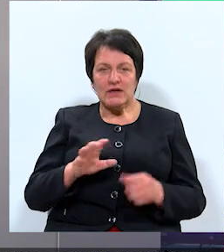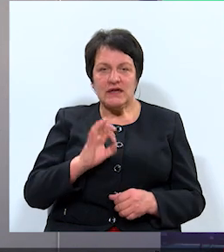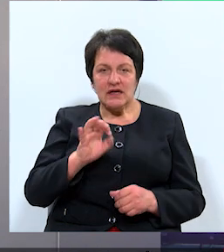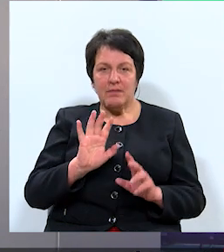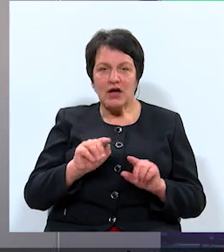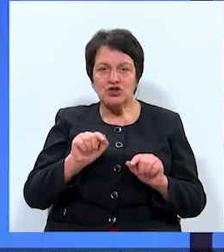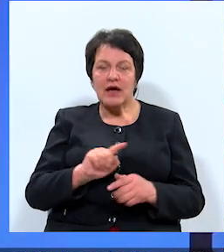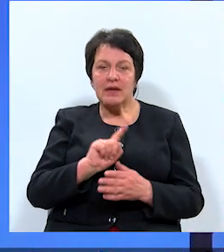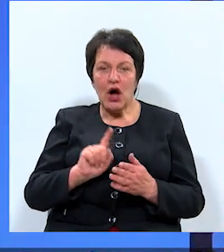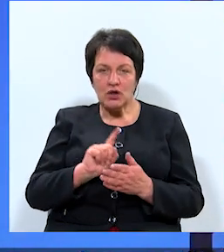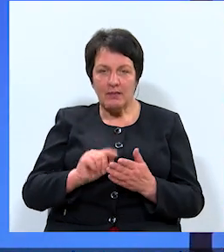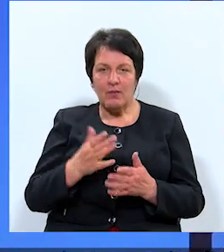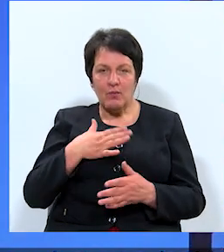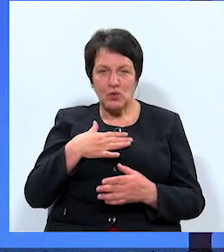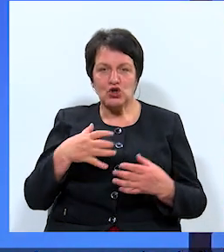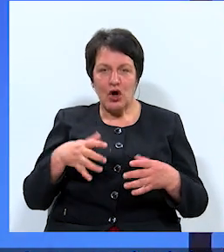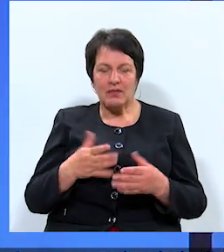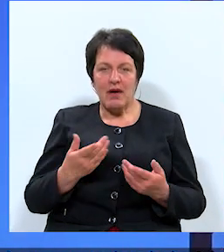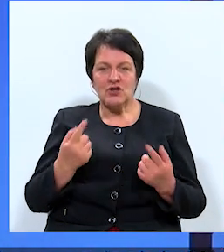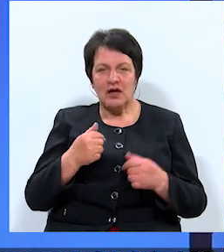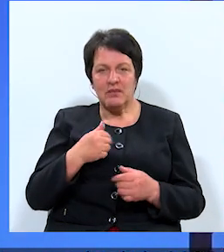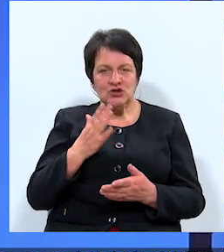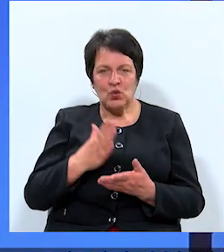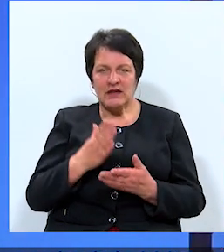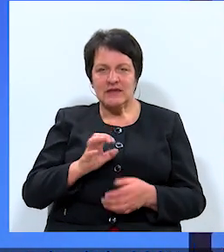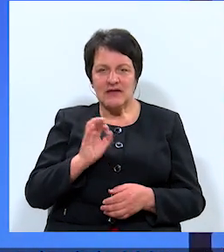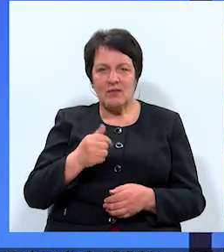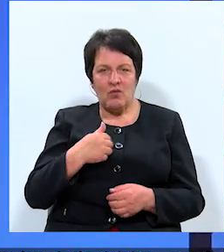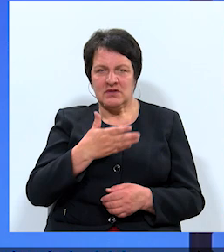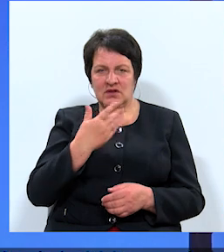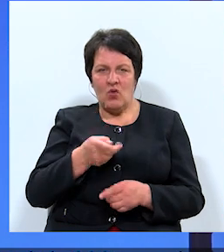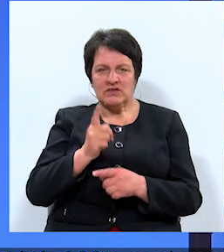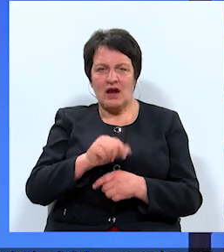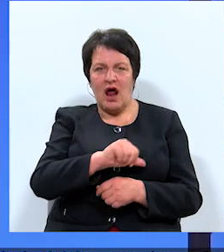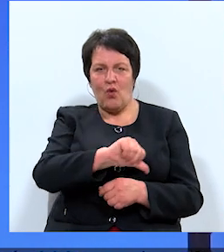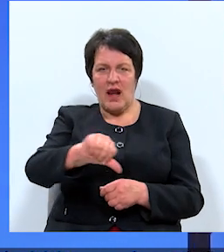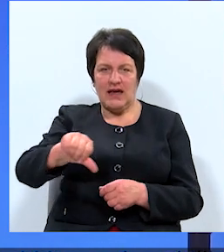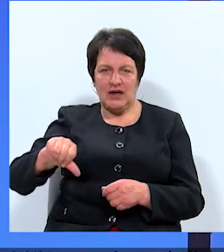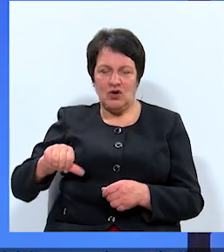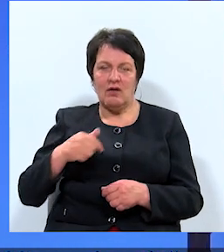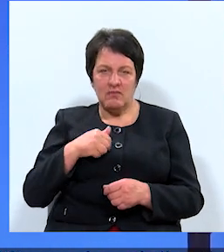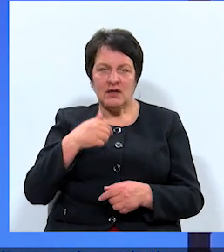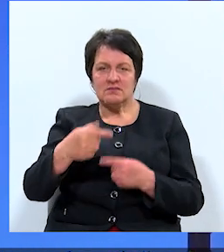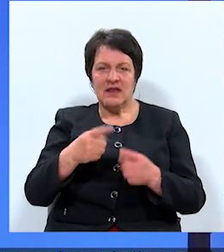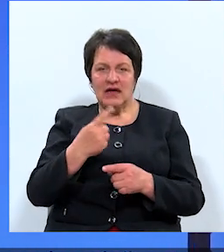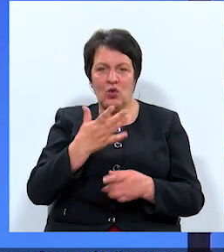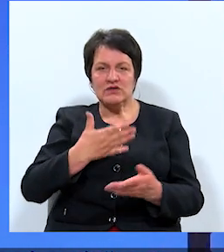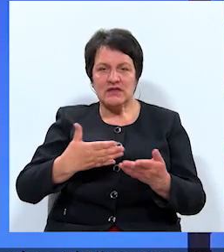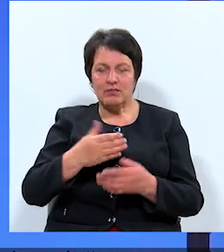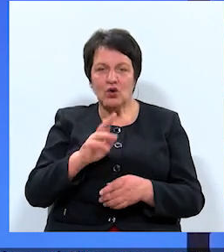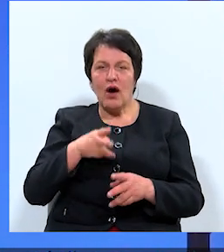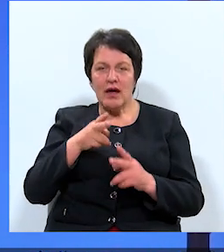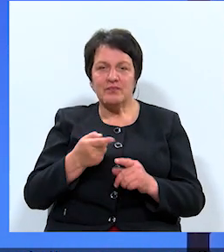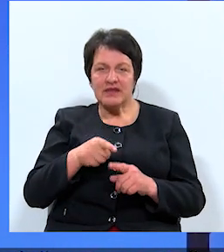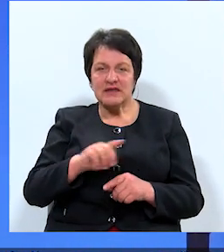par šiem jautājumiem, mūsu komanda pašlaik mēs noteikti sakām, ka mums nav sarka no līniju. Un, ka mēs esam tikai uz sadarbību, jo jāpārtrauc